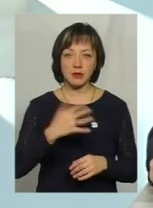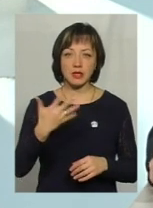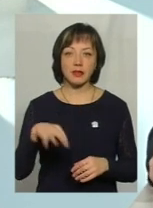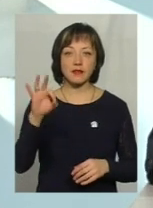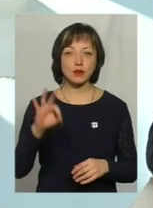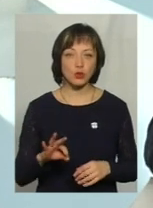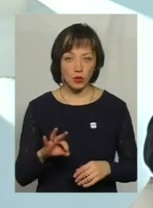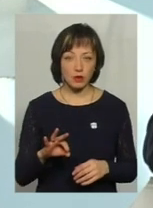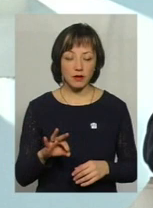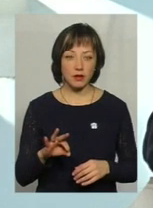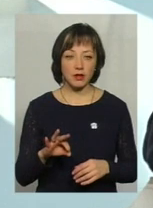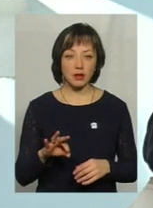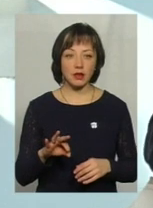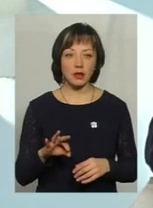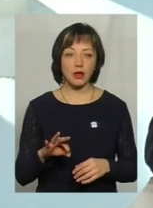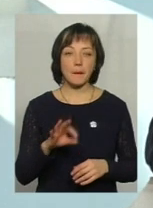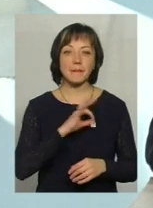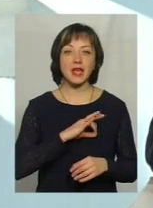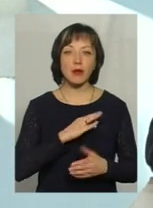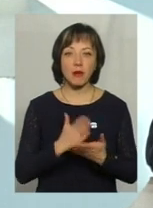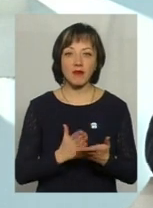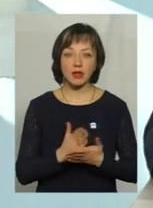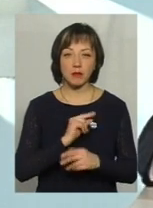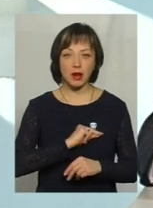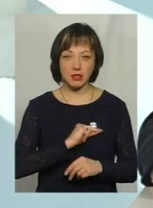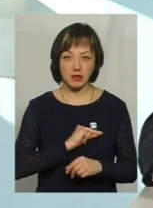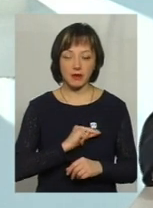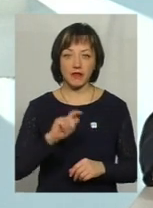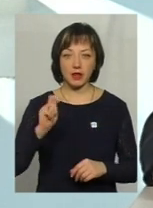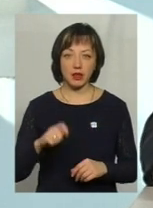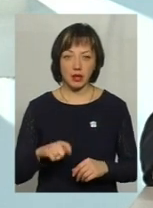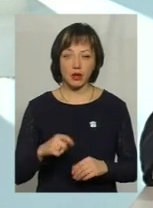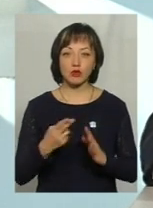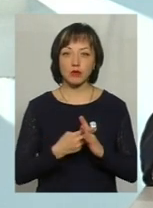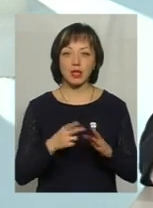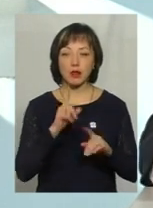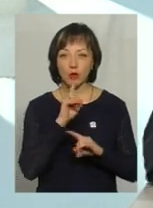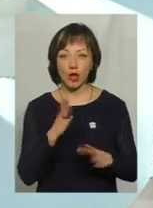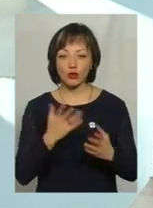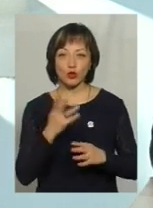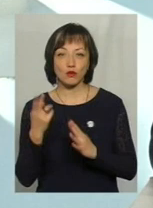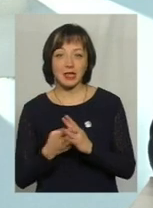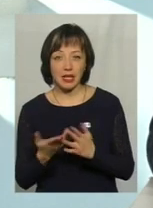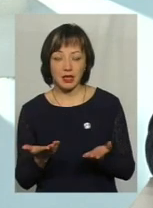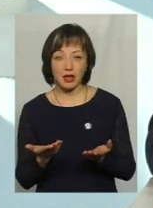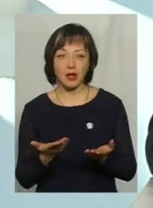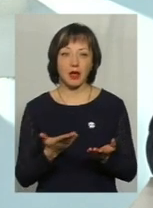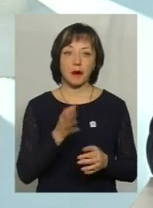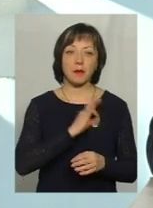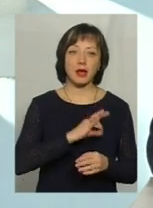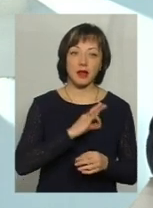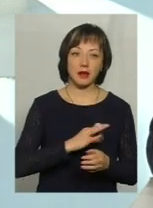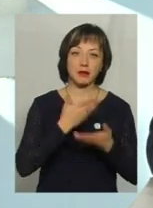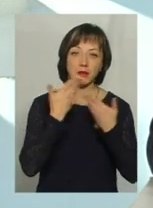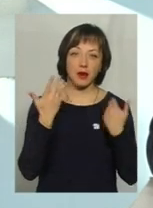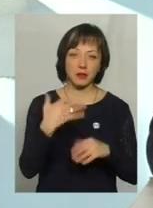%... Так як вони пільгу мали, як ветеран в праці війни, то субсидії не буде. Якщо субсидія, то не користуються